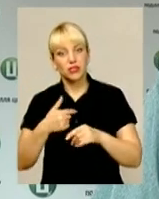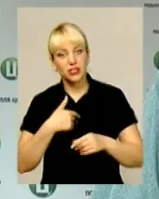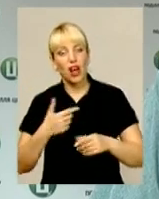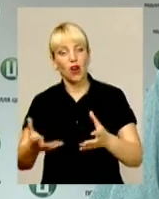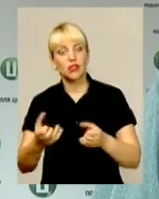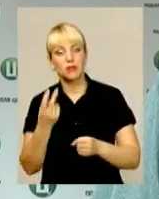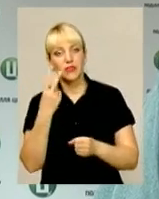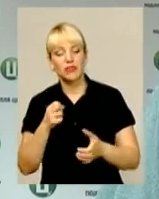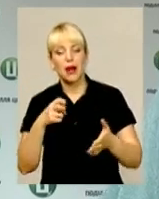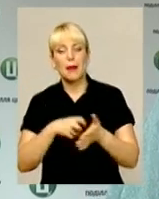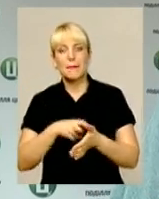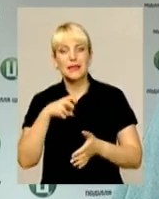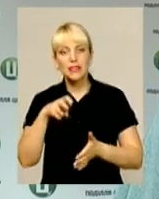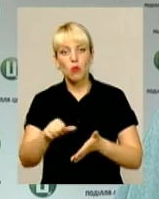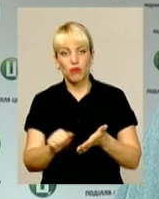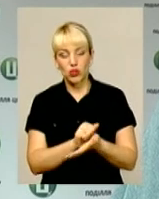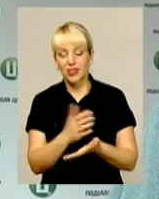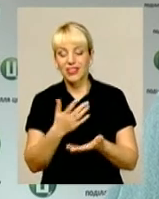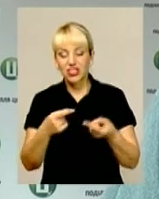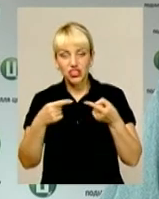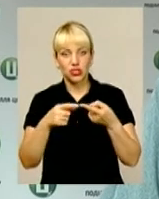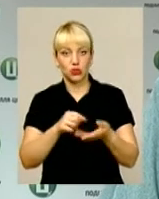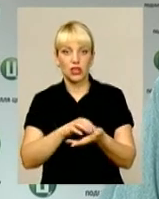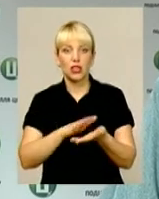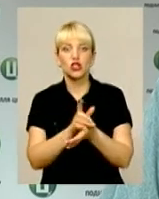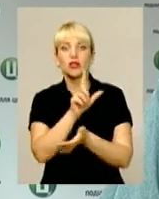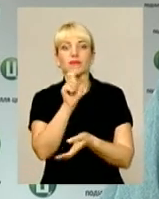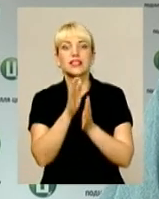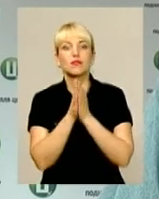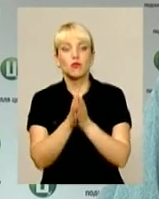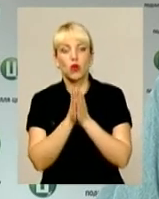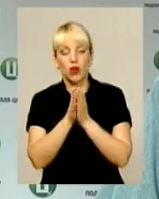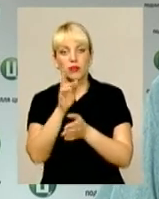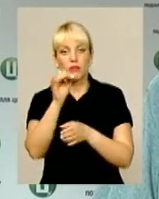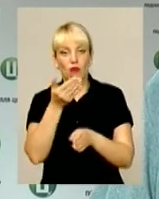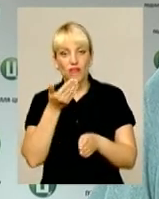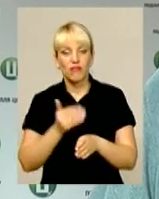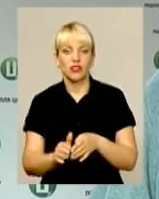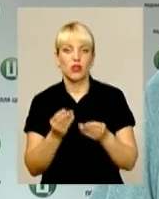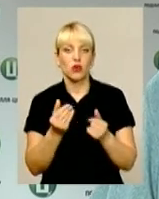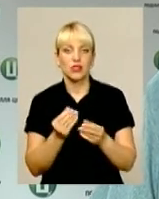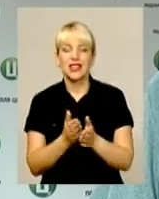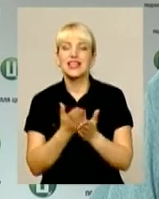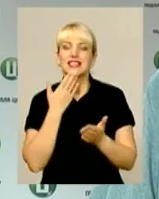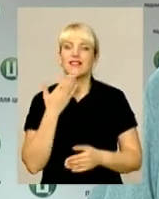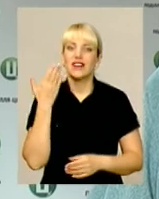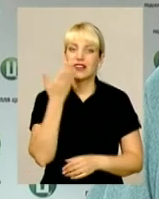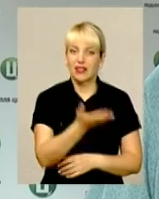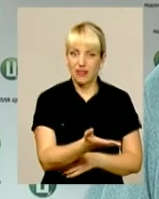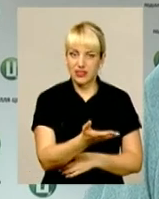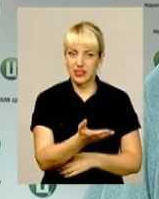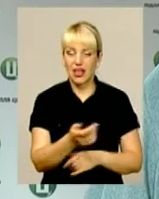документи, які чітко підкреслюють, що з проханням по виділенню коштів звертався керівник